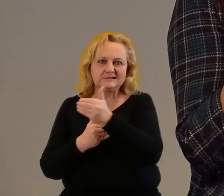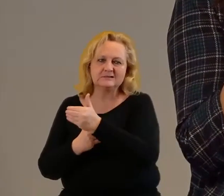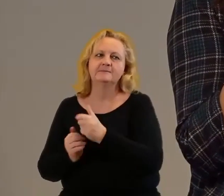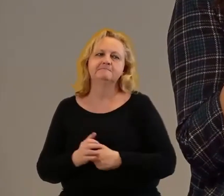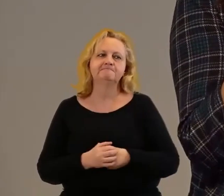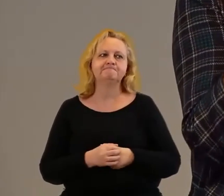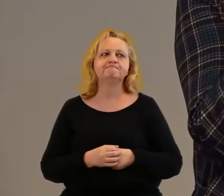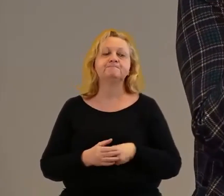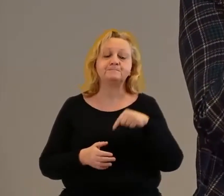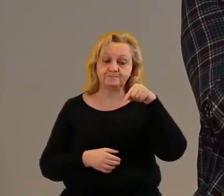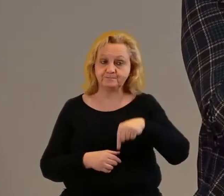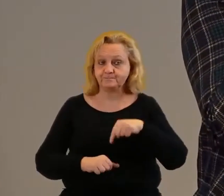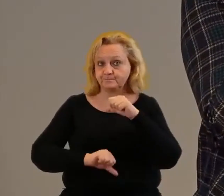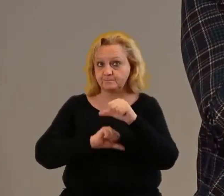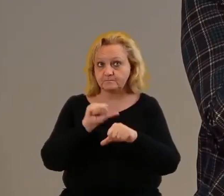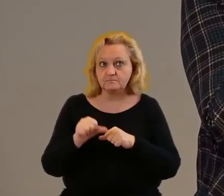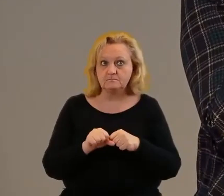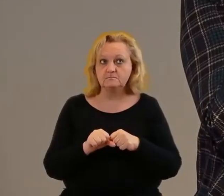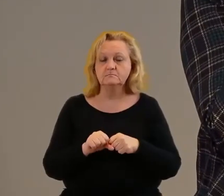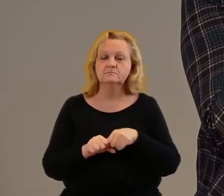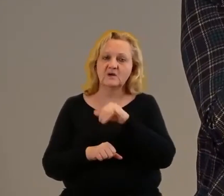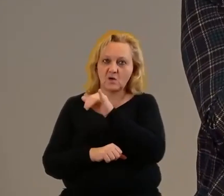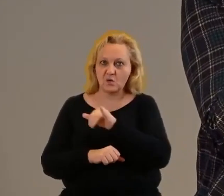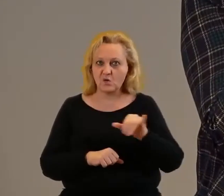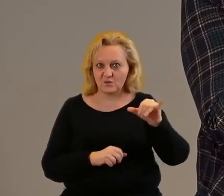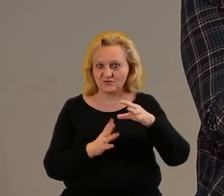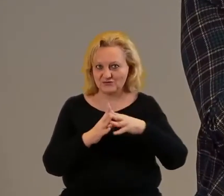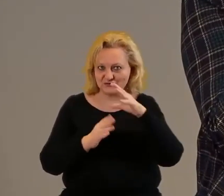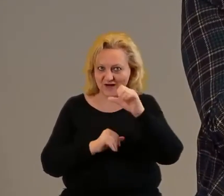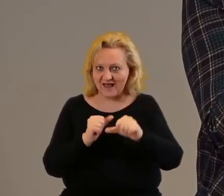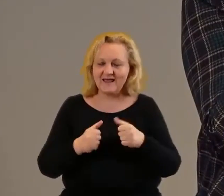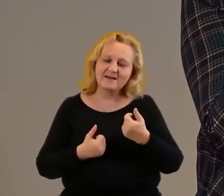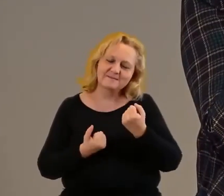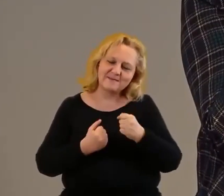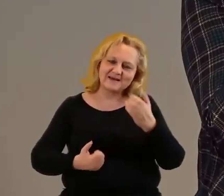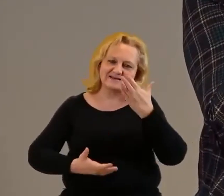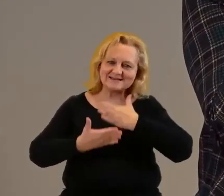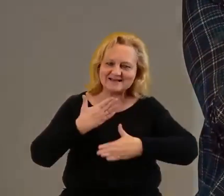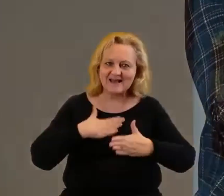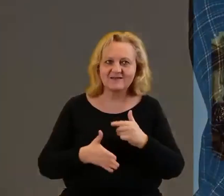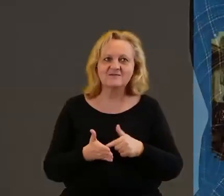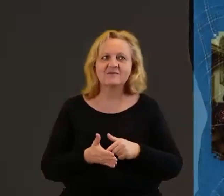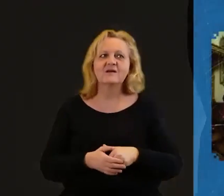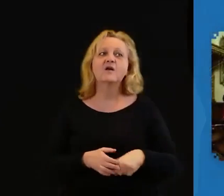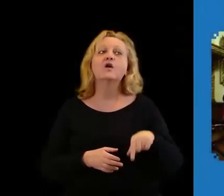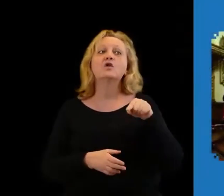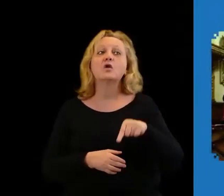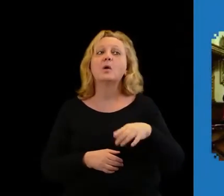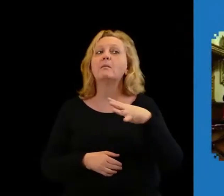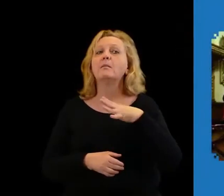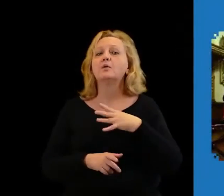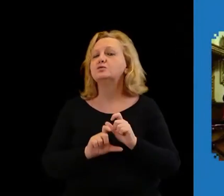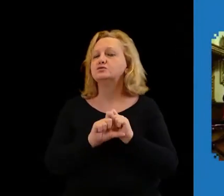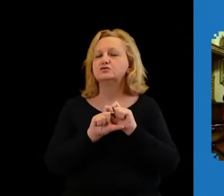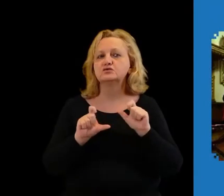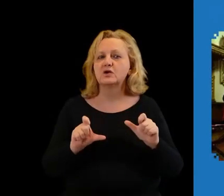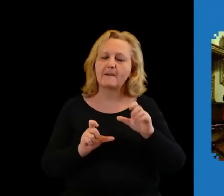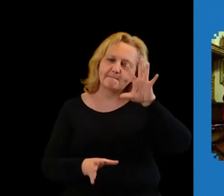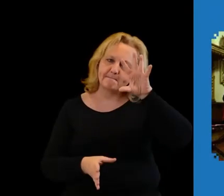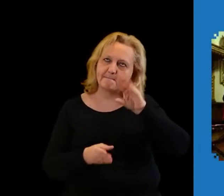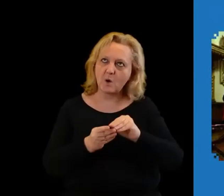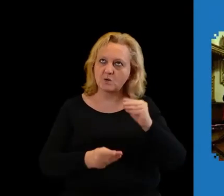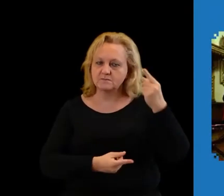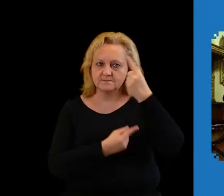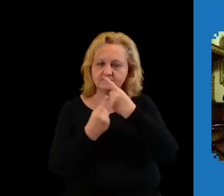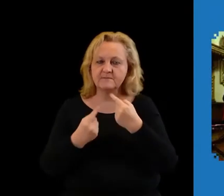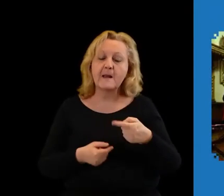W tym roku właśnie jubileusz dziesięciolecia, z czego się cieszymy i był to dla nas taki moment do podsumowania.